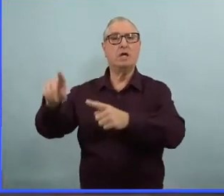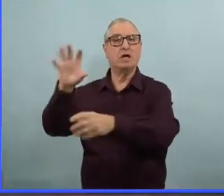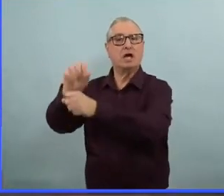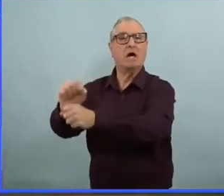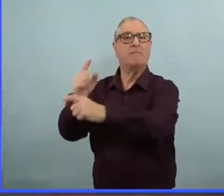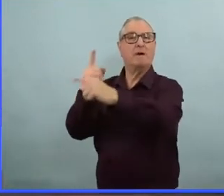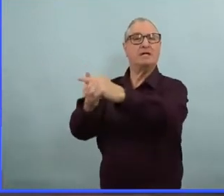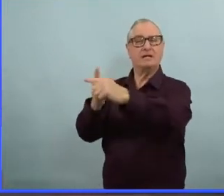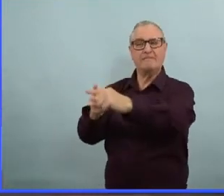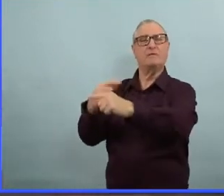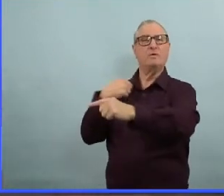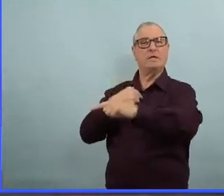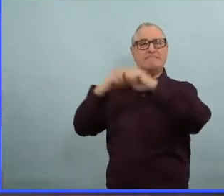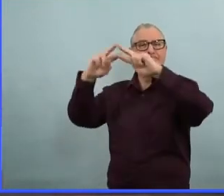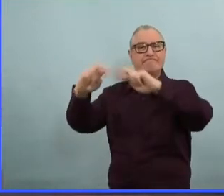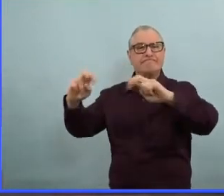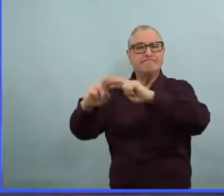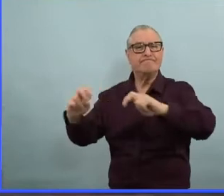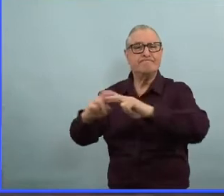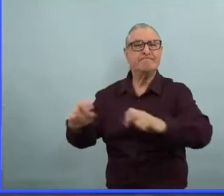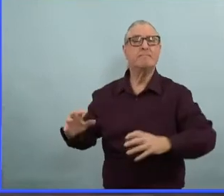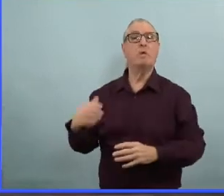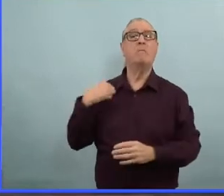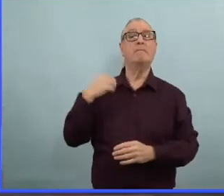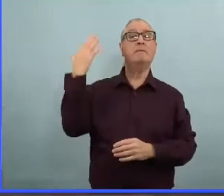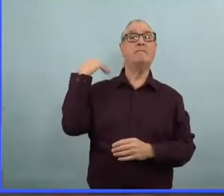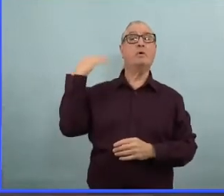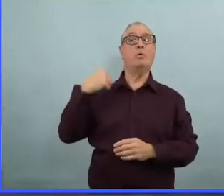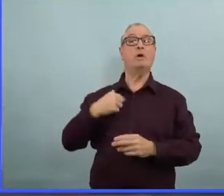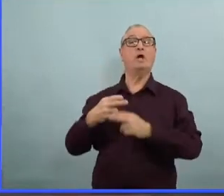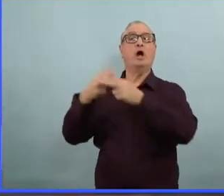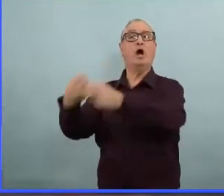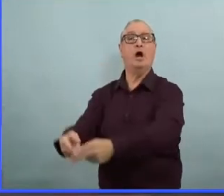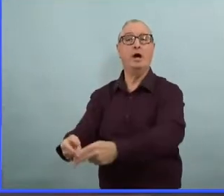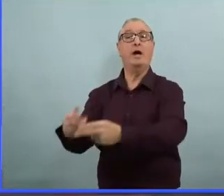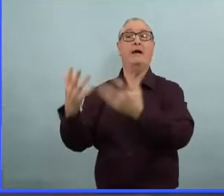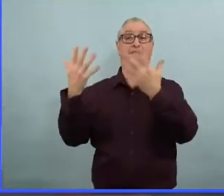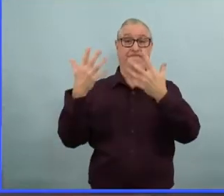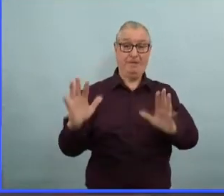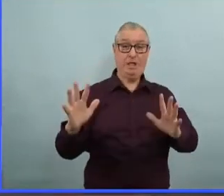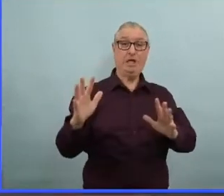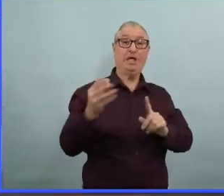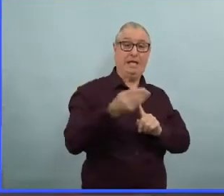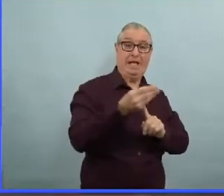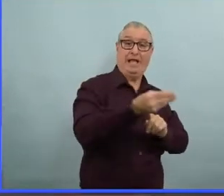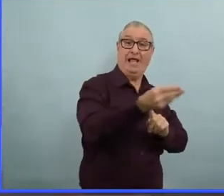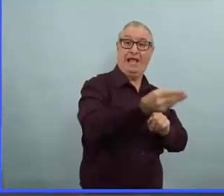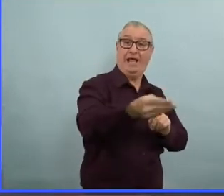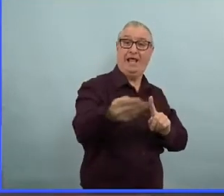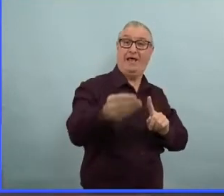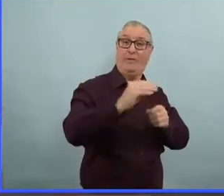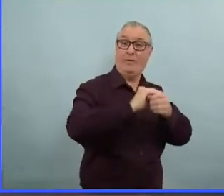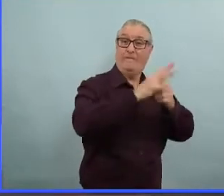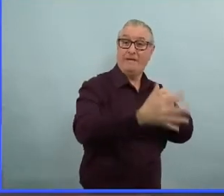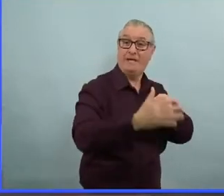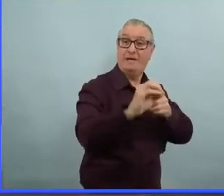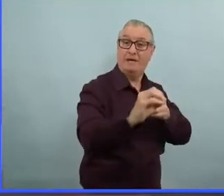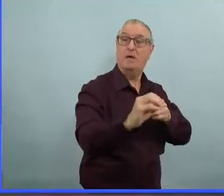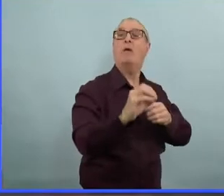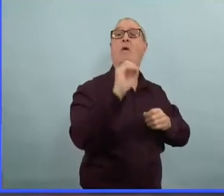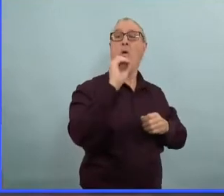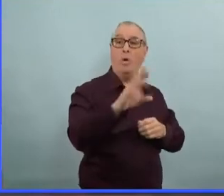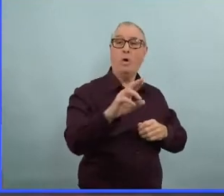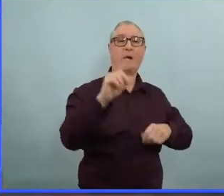Avant, on considérait les personnes qui étaient infectieuses, les personnes qui étaient en guérison, etc. Mais ce que l'on voit, c'est qu'avec une